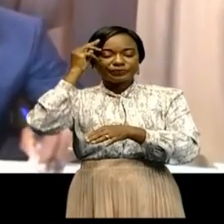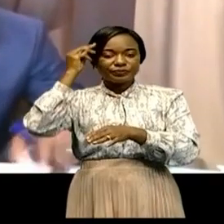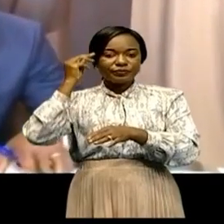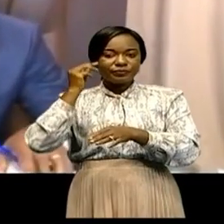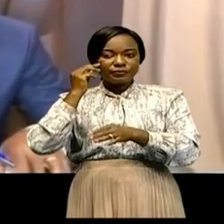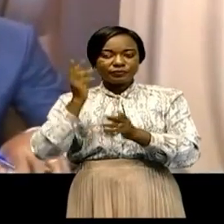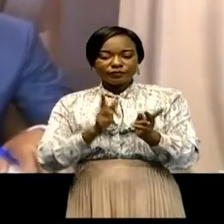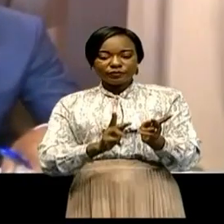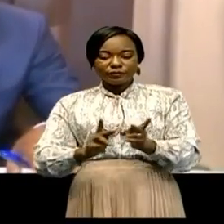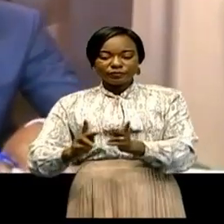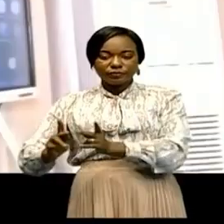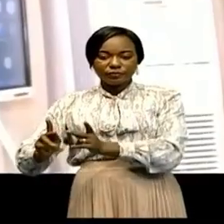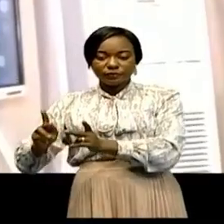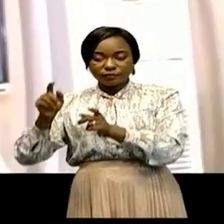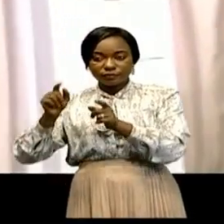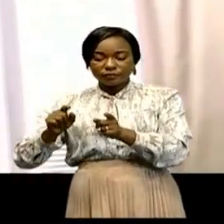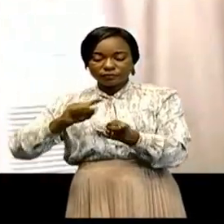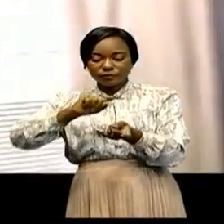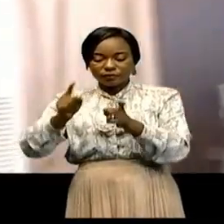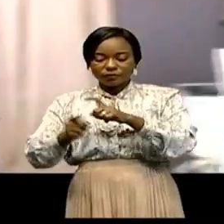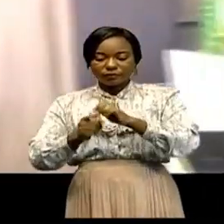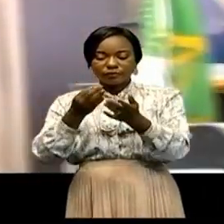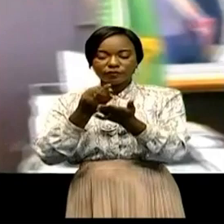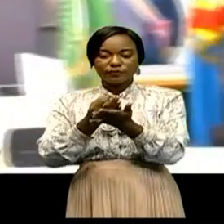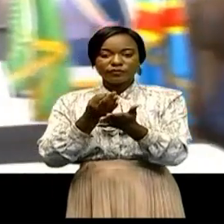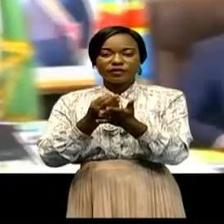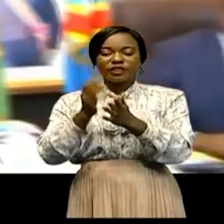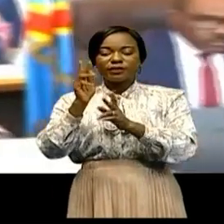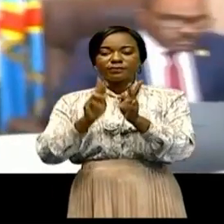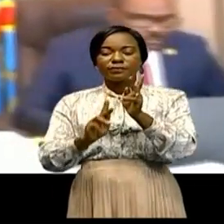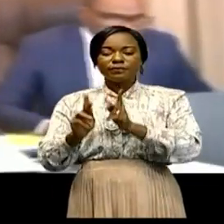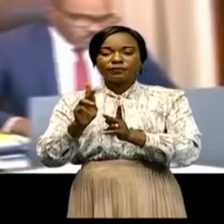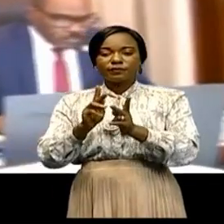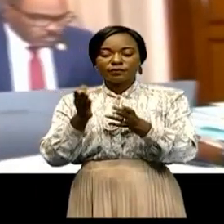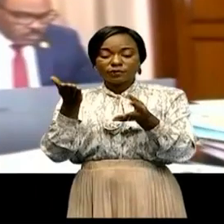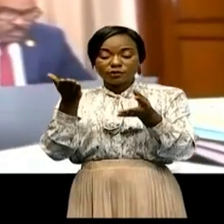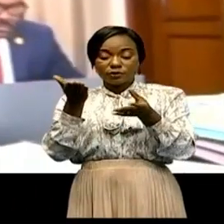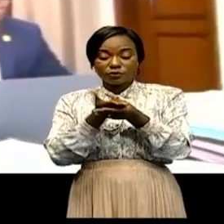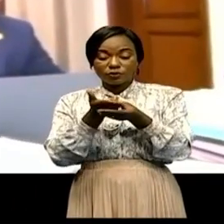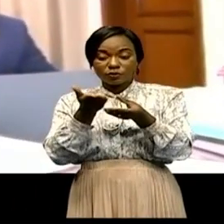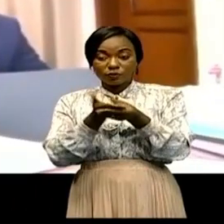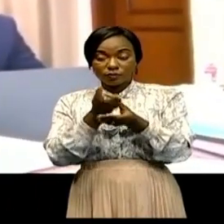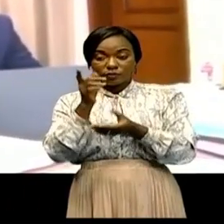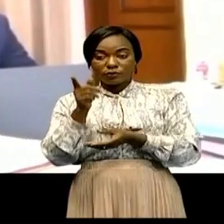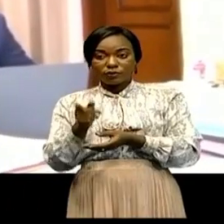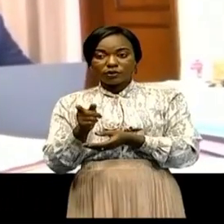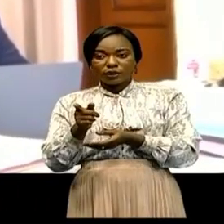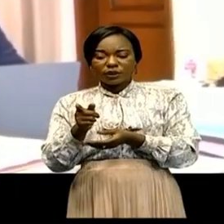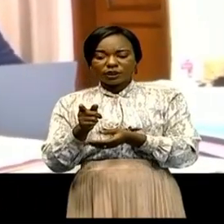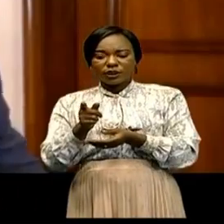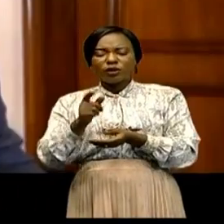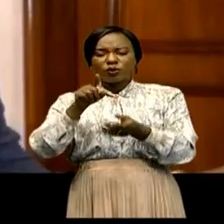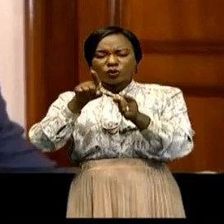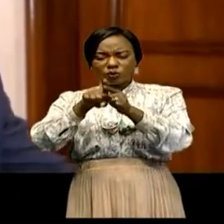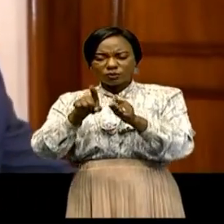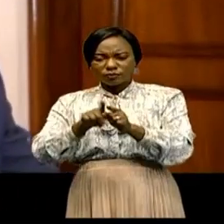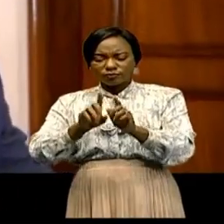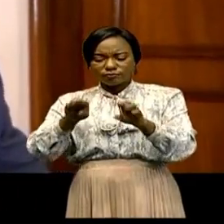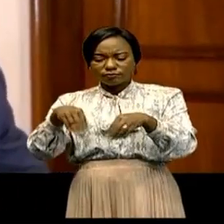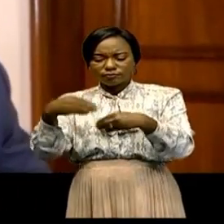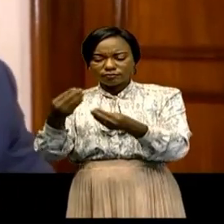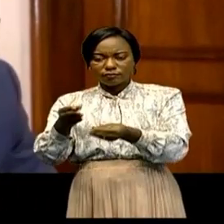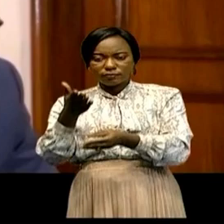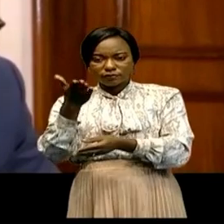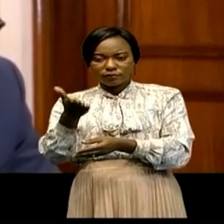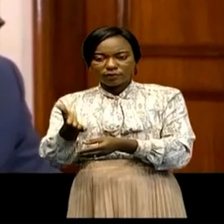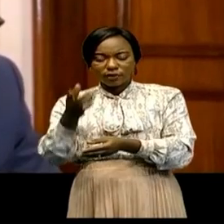plan stratégique actualisé de la réforme des finances publiques. Ces documents reprennent les priorités des réformes à mettre en œuvre par le